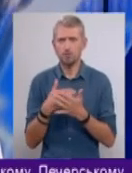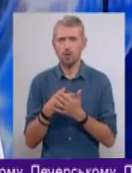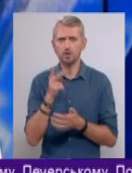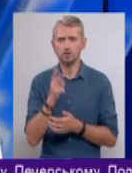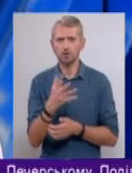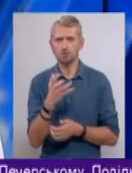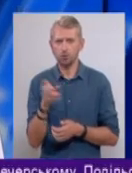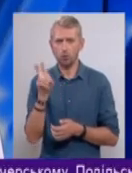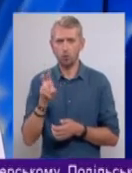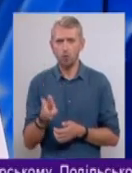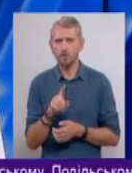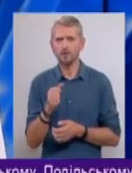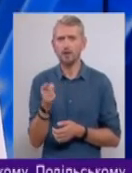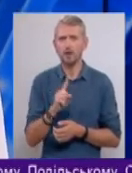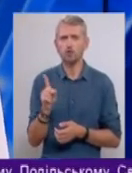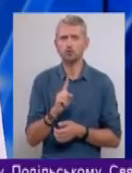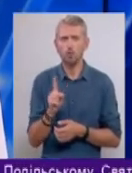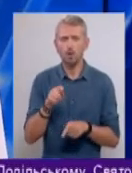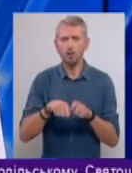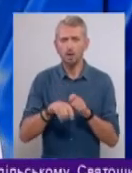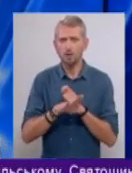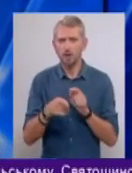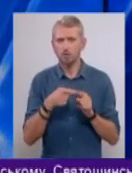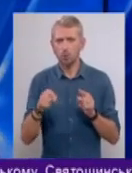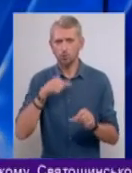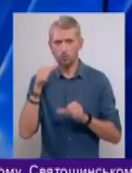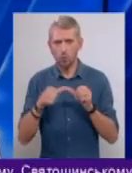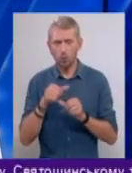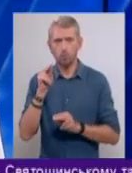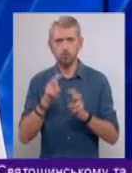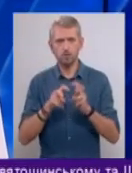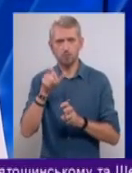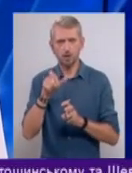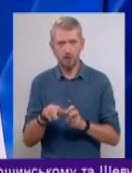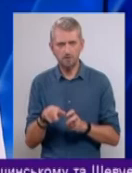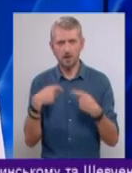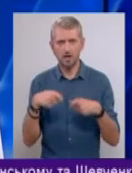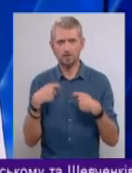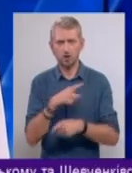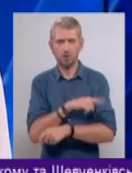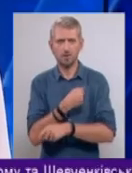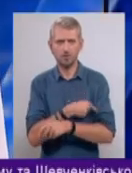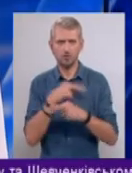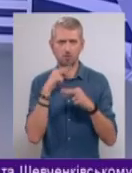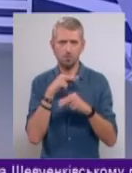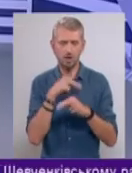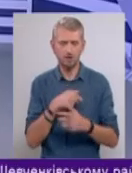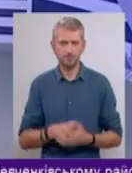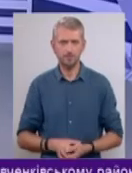,5 тисячі доларів за те, щоб не перевіряти протягом року підприємця-реалізатора медичних препаратів.